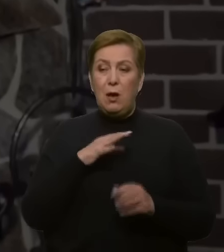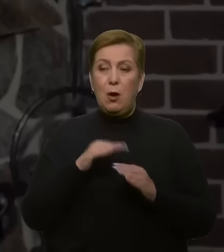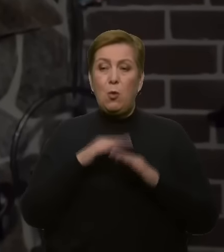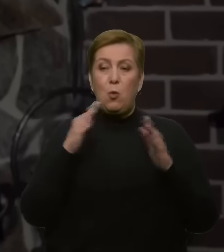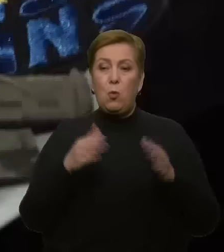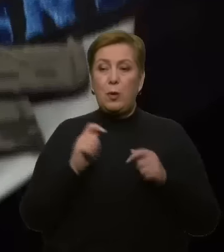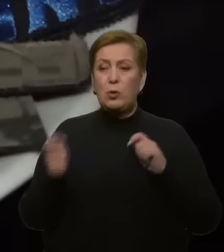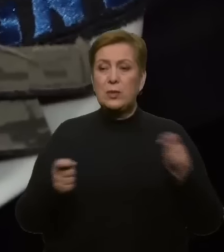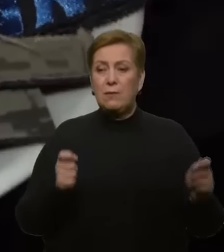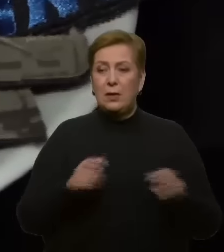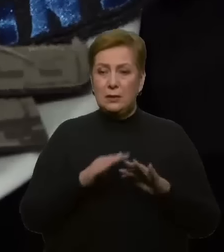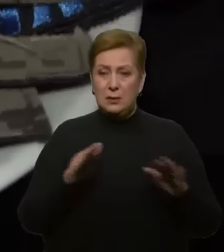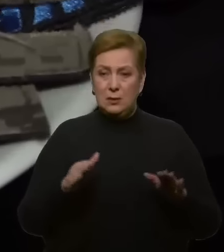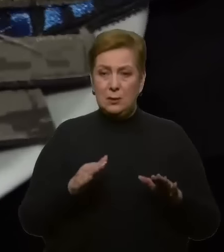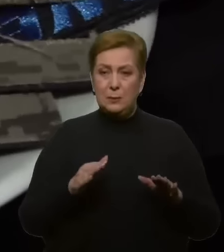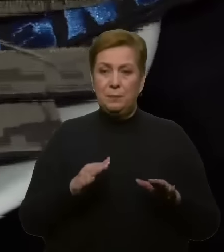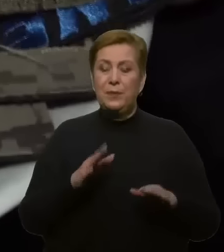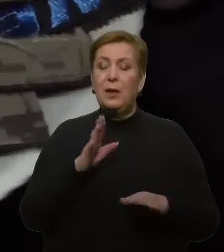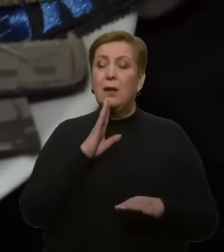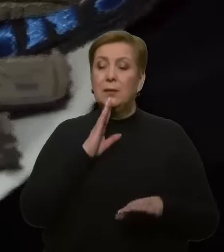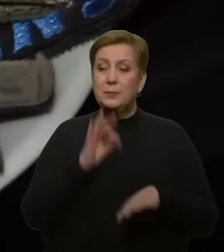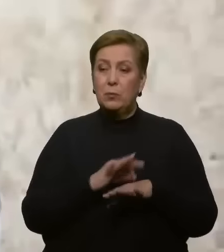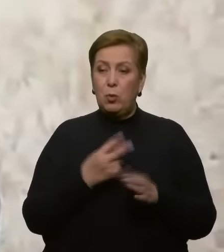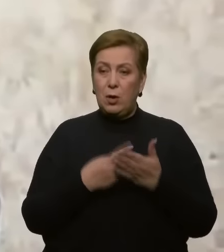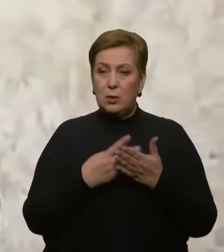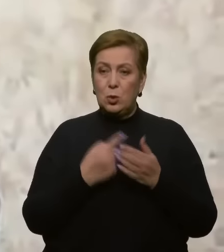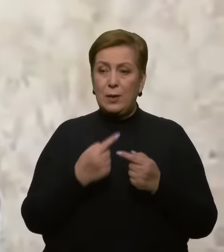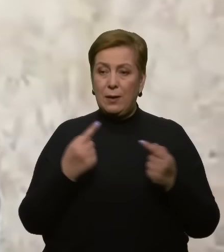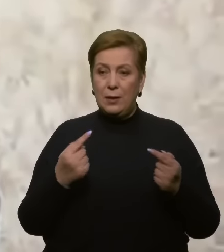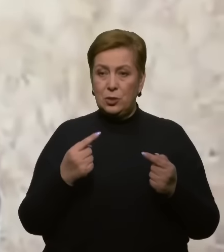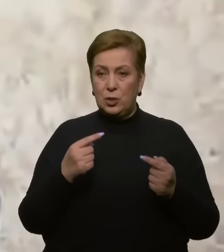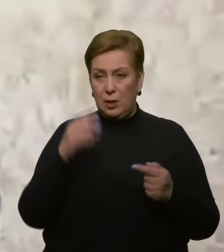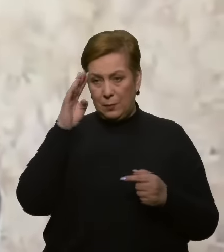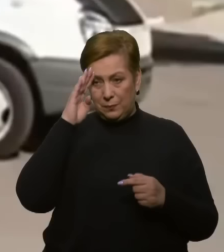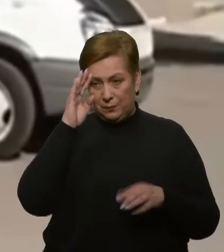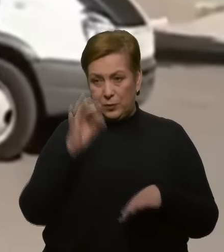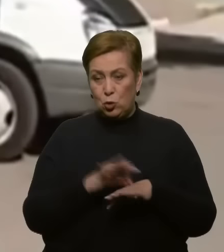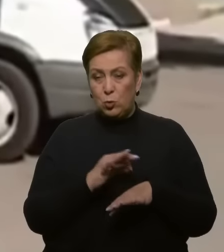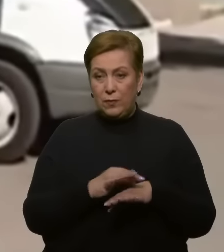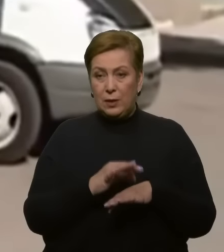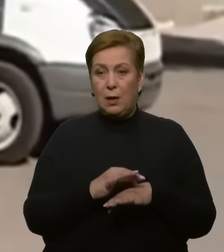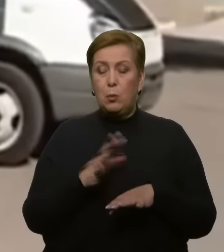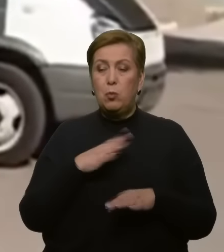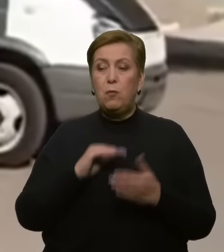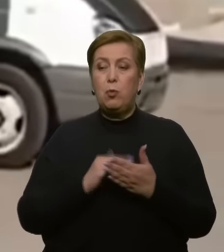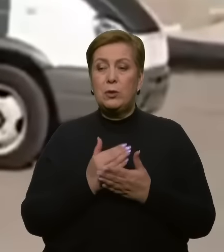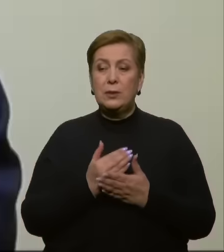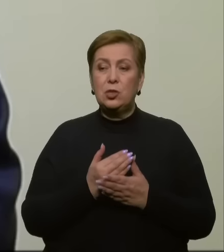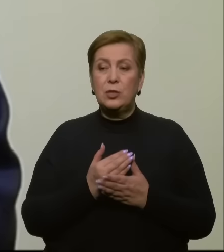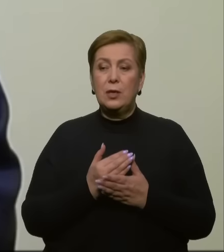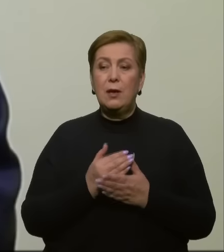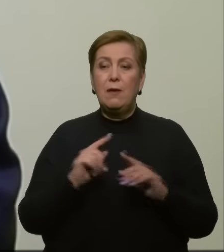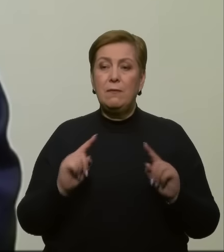просто там дітям роздавали. Людмила показує речі свого чоловіка Геннадія Афанасіва. Він був кримським політв'язаним, якого росіяни загротували в